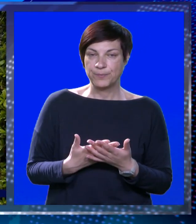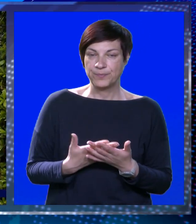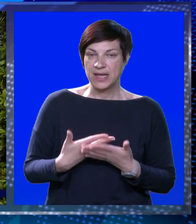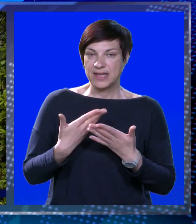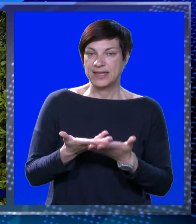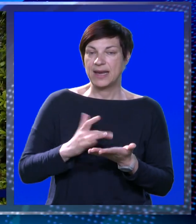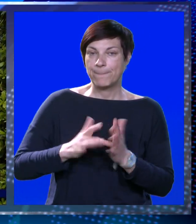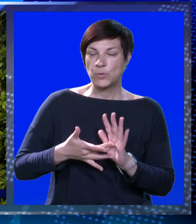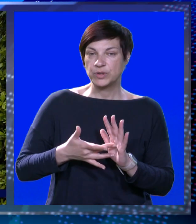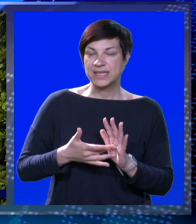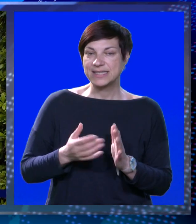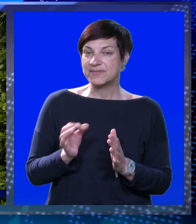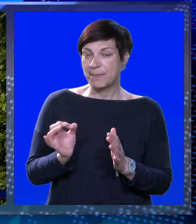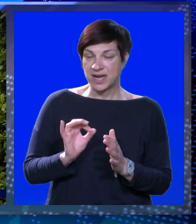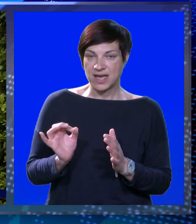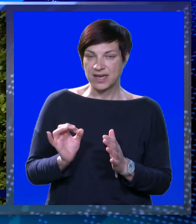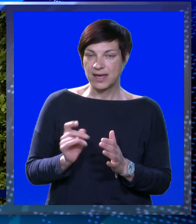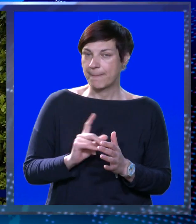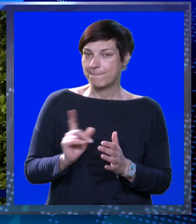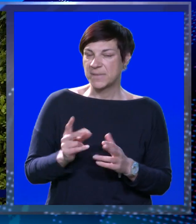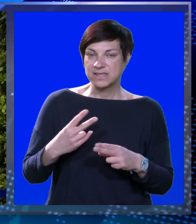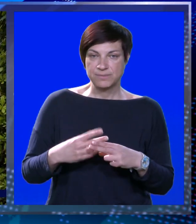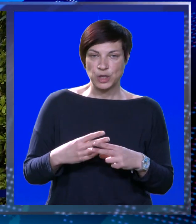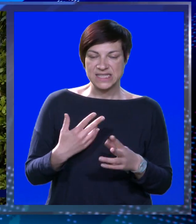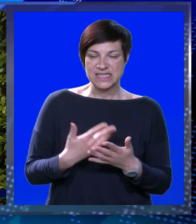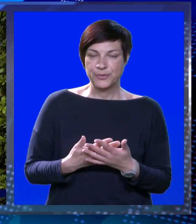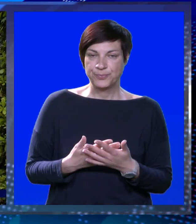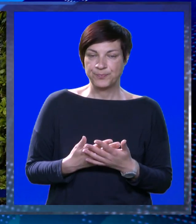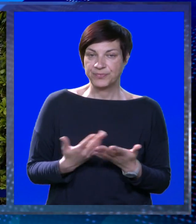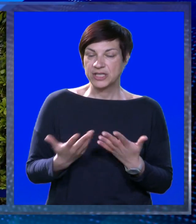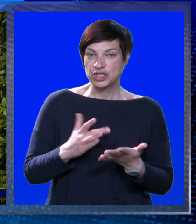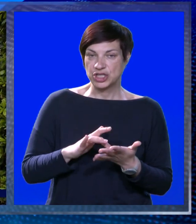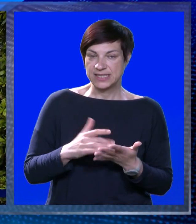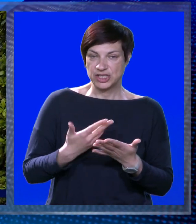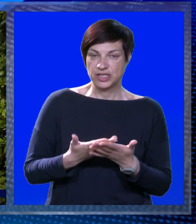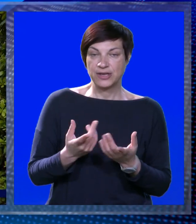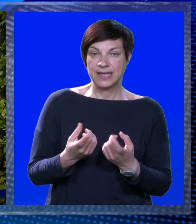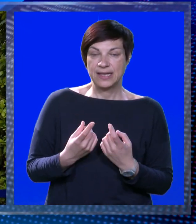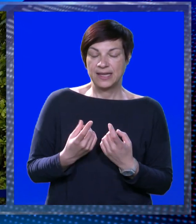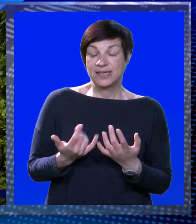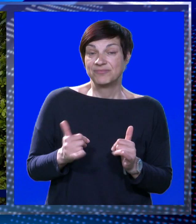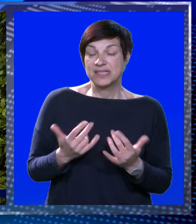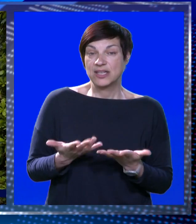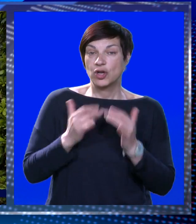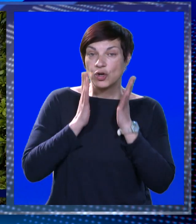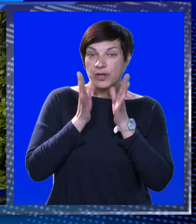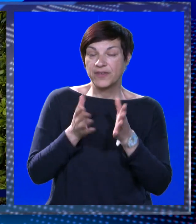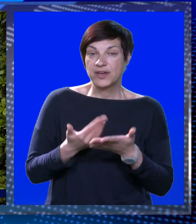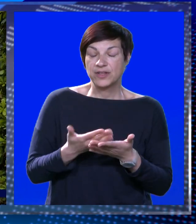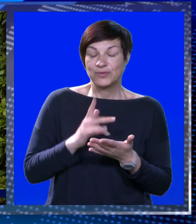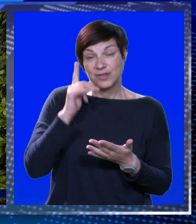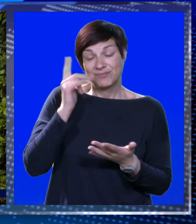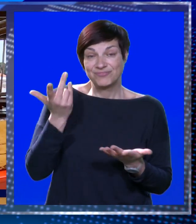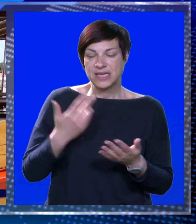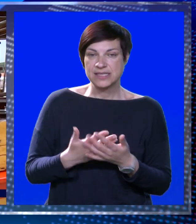Da nam bude svima naj, naj, naj. Bez ikakve bolešćurine. Šta se tiče toga. Ali, koliko je vjerova, tu to